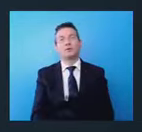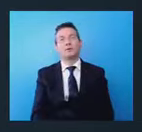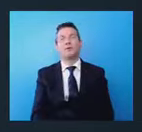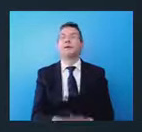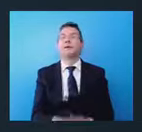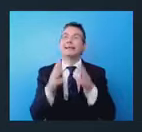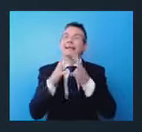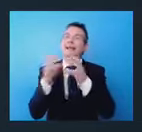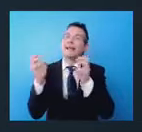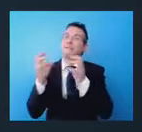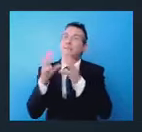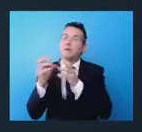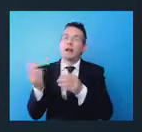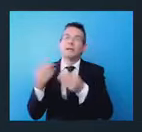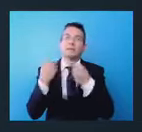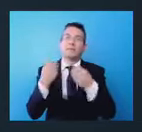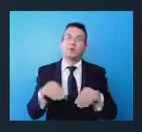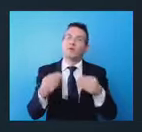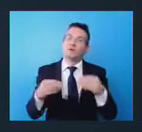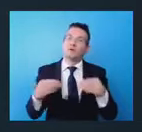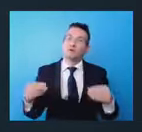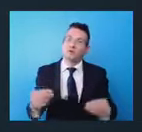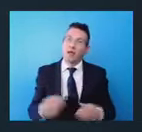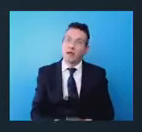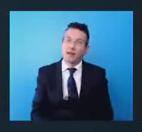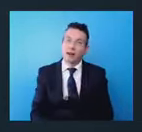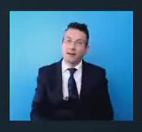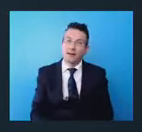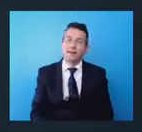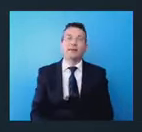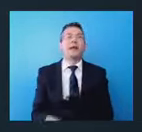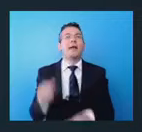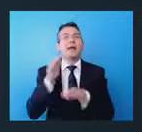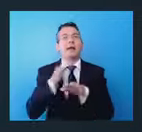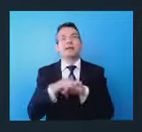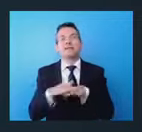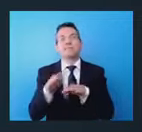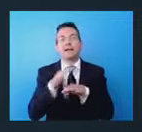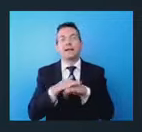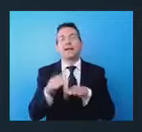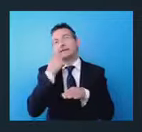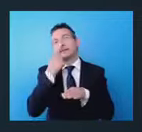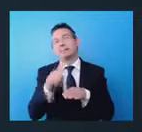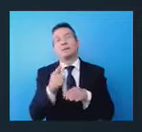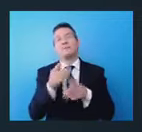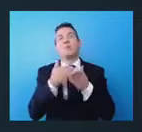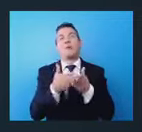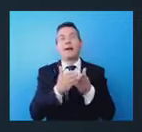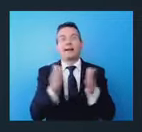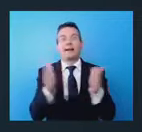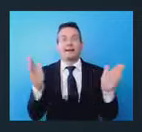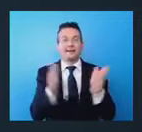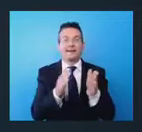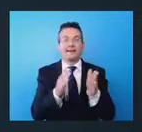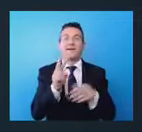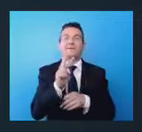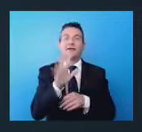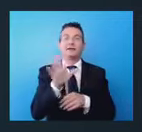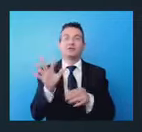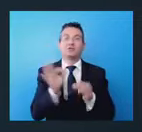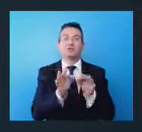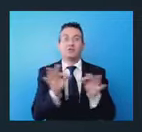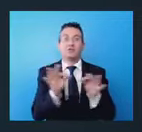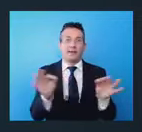professionalità, ma con esperienza di imbarcazioni sotto i 25 metri. Coinvolte aziende con nessuna competenza